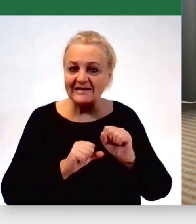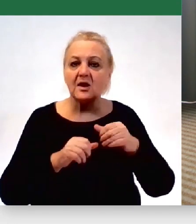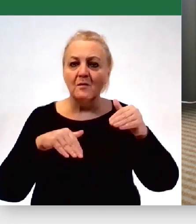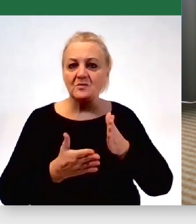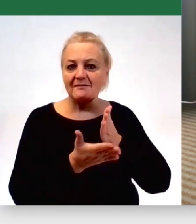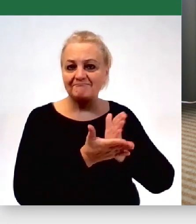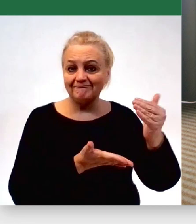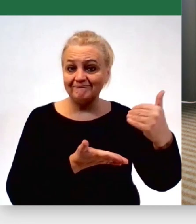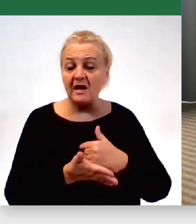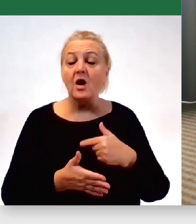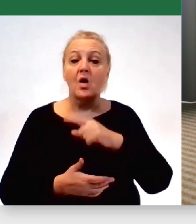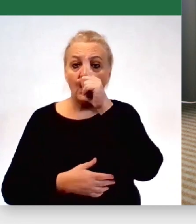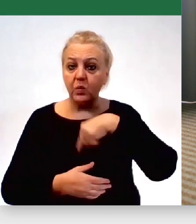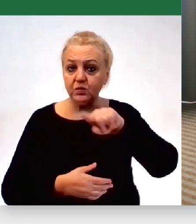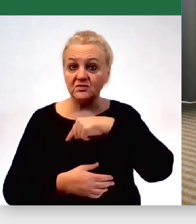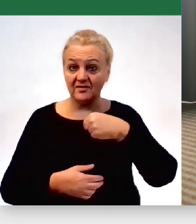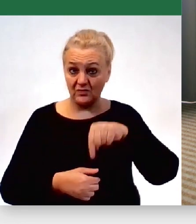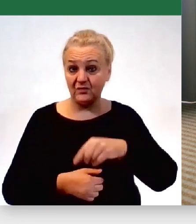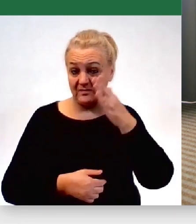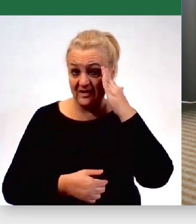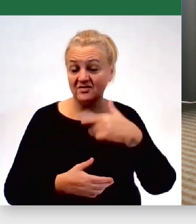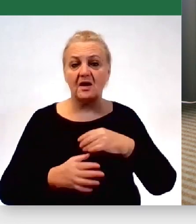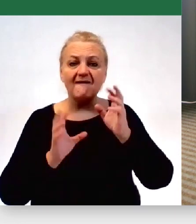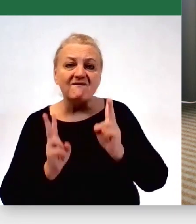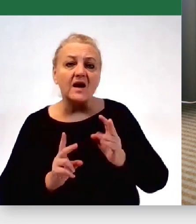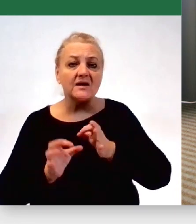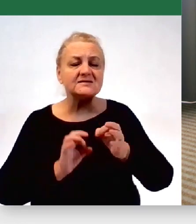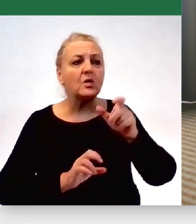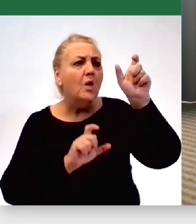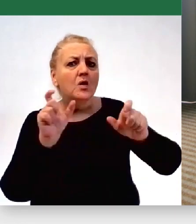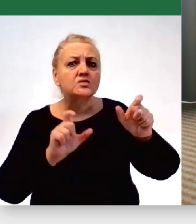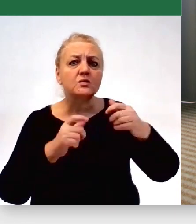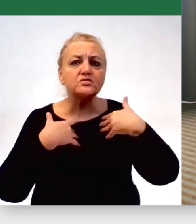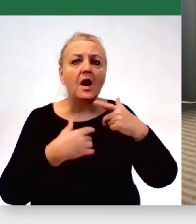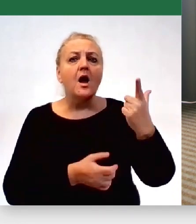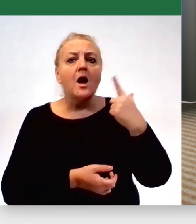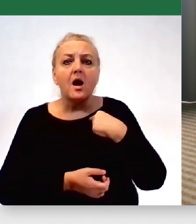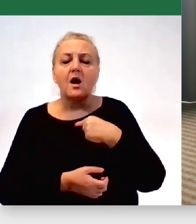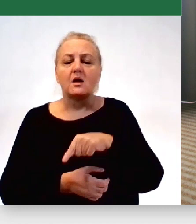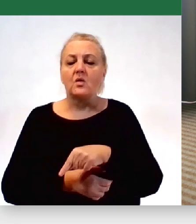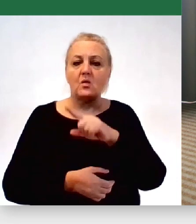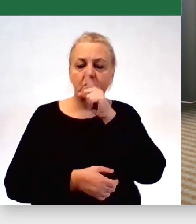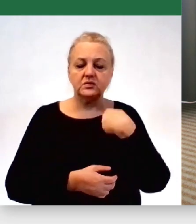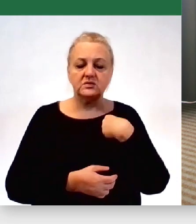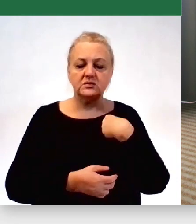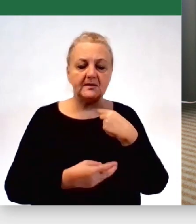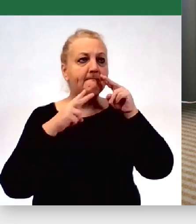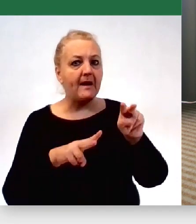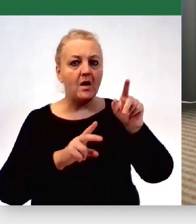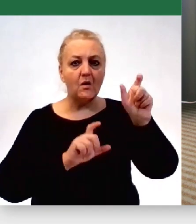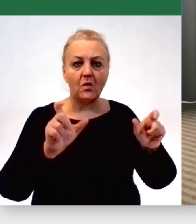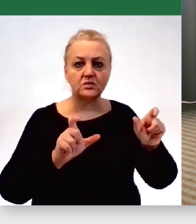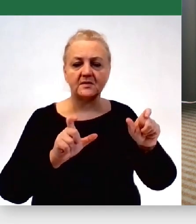nasi mieszkańcy poznają konkretne historie, konkretnych ludzi, to wtedy ich obraz patrzenia na te osoby